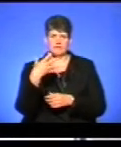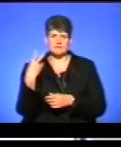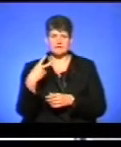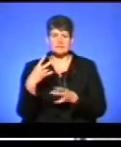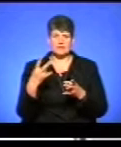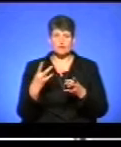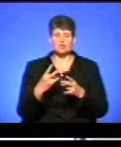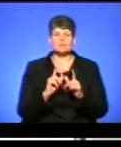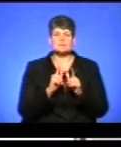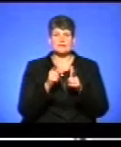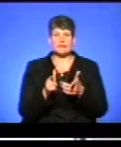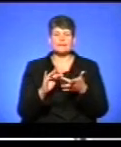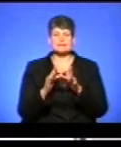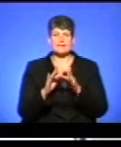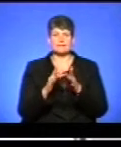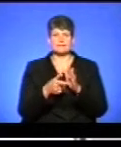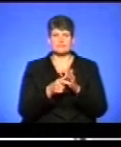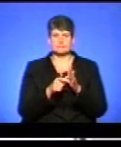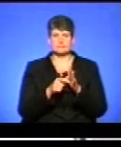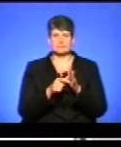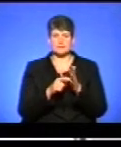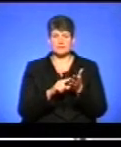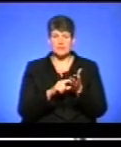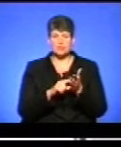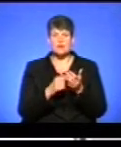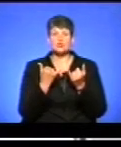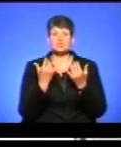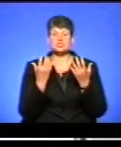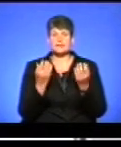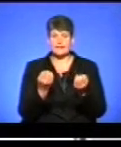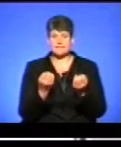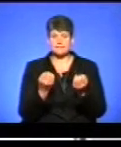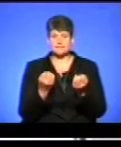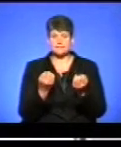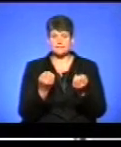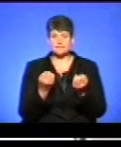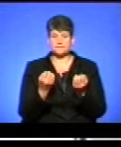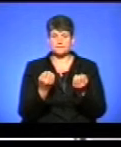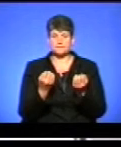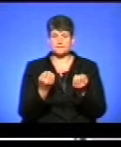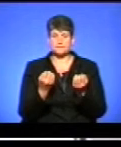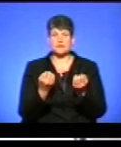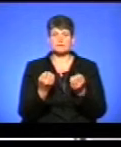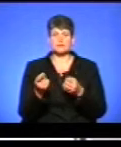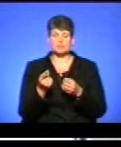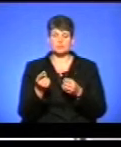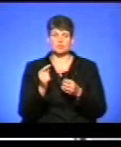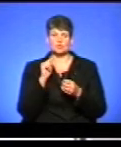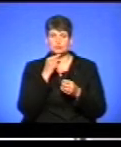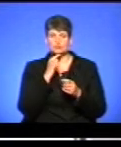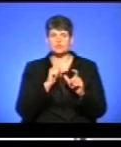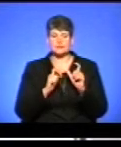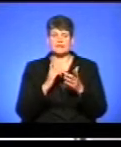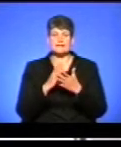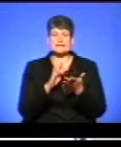сайт електронних реєстрацій електронного кабінету. За сьогоднішній у нас в ТСУ працює Центр допомоги